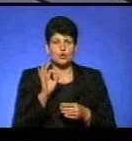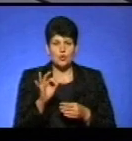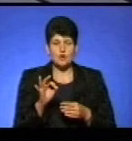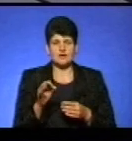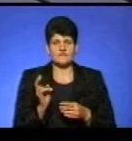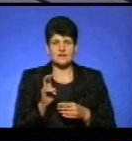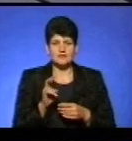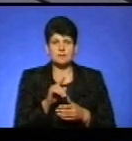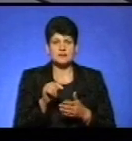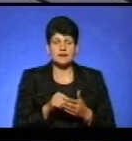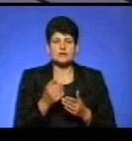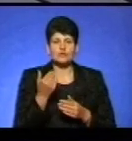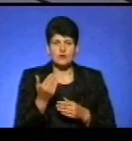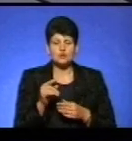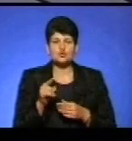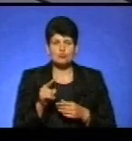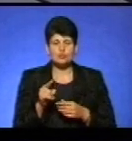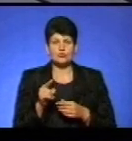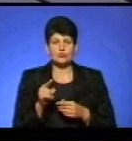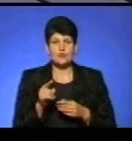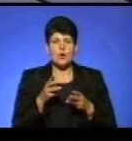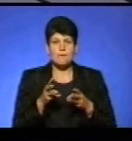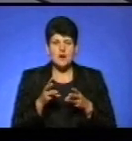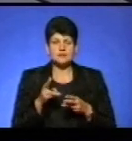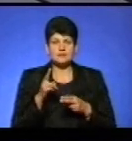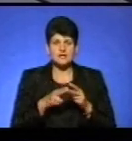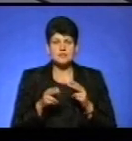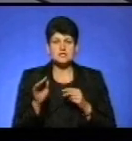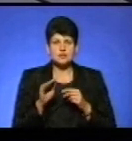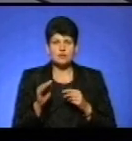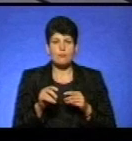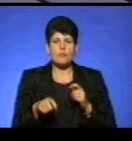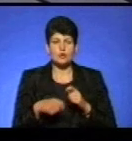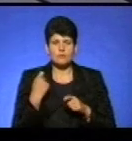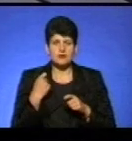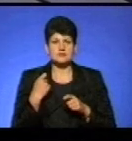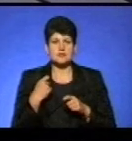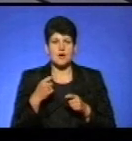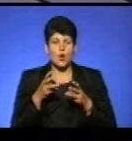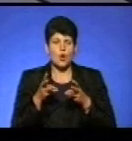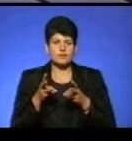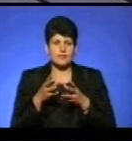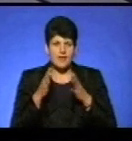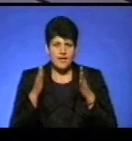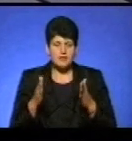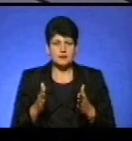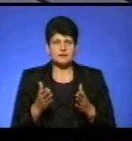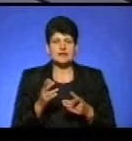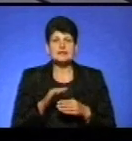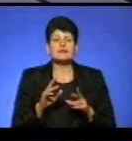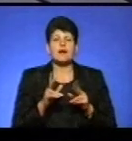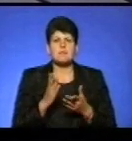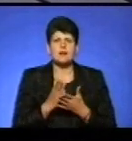Знову ж, запитання до вас. Чому опалення? В кінці жовтня місяця поломився котел, потекли труби. Діти в яких умовах мали